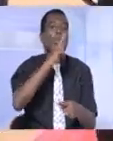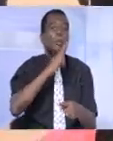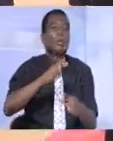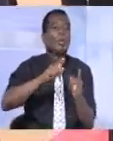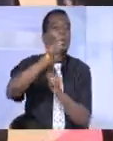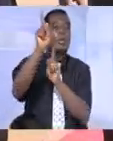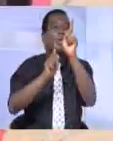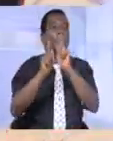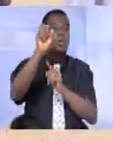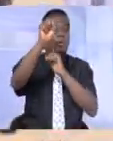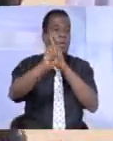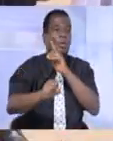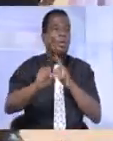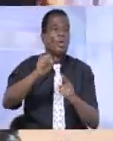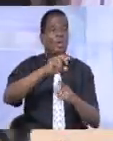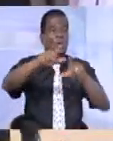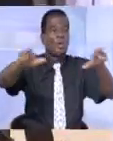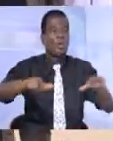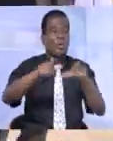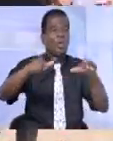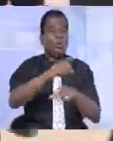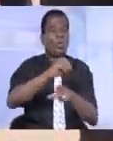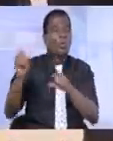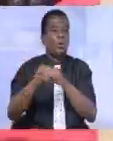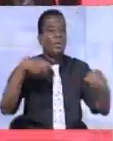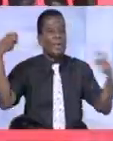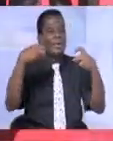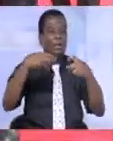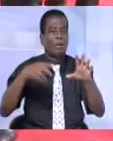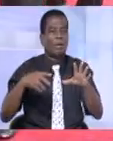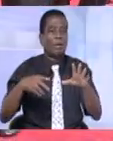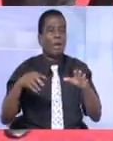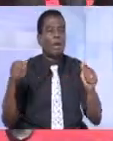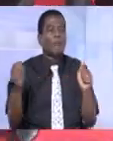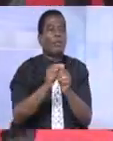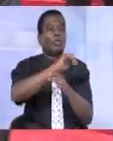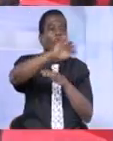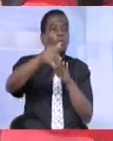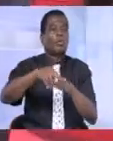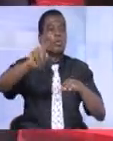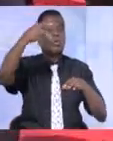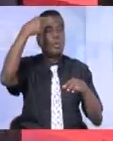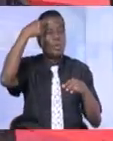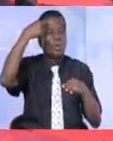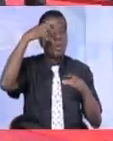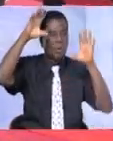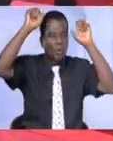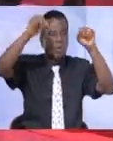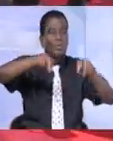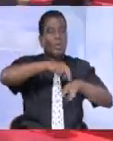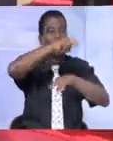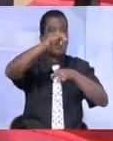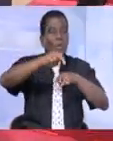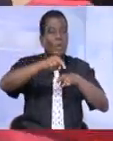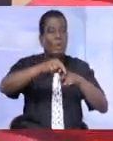théâtres du drame survenu dimanche dernier à Grand Bassam. Accompagné de l'ensemble du gouvernement, le président de la